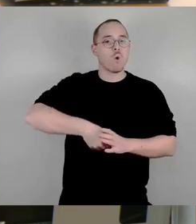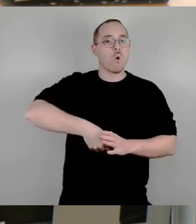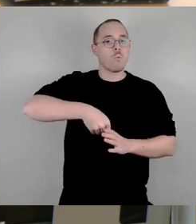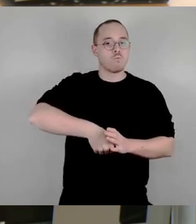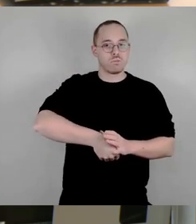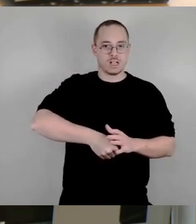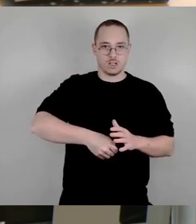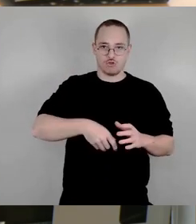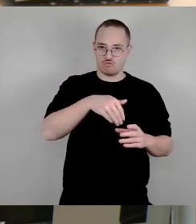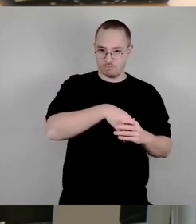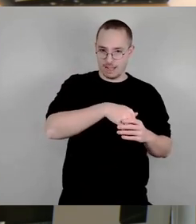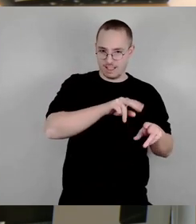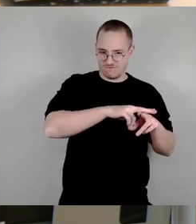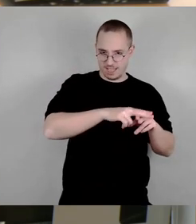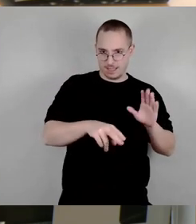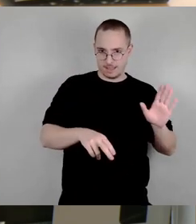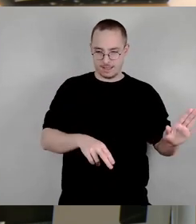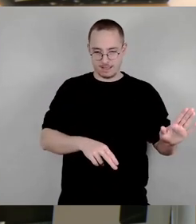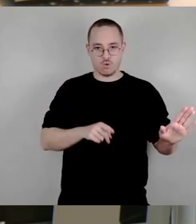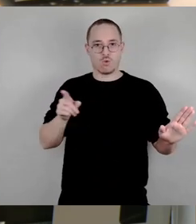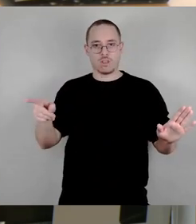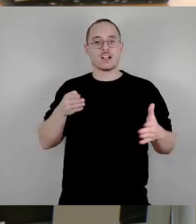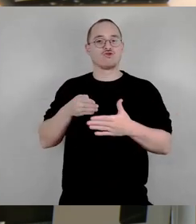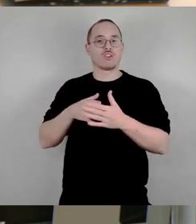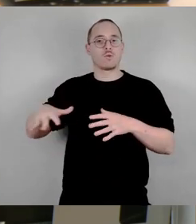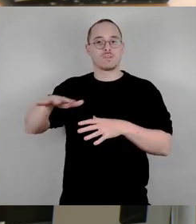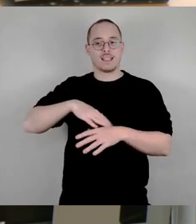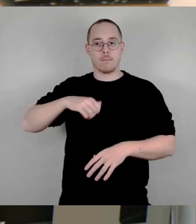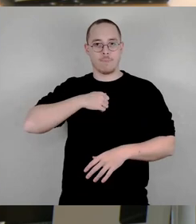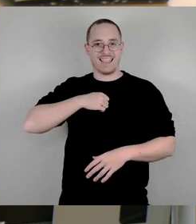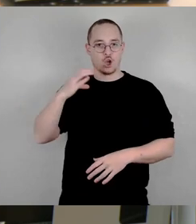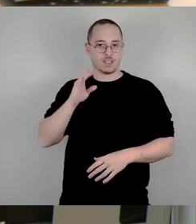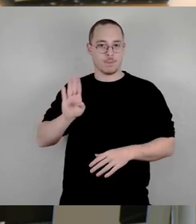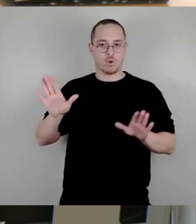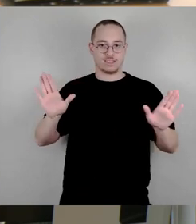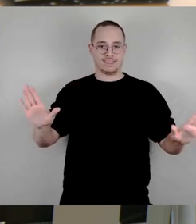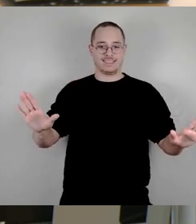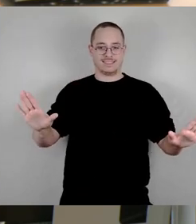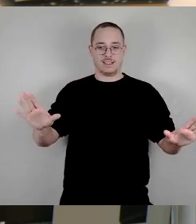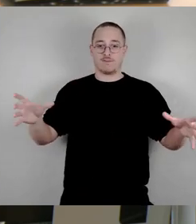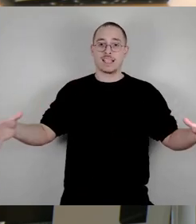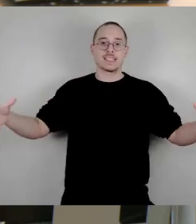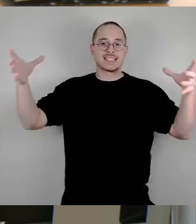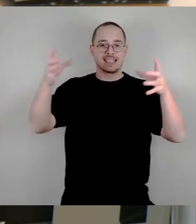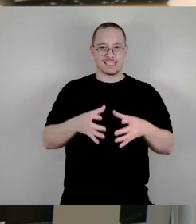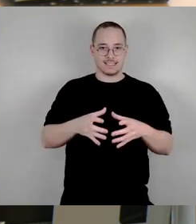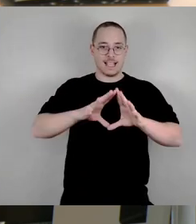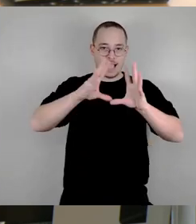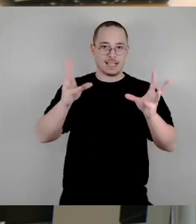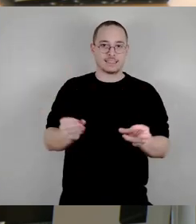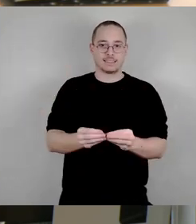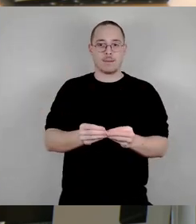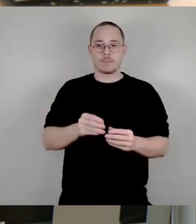Stauseebades Kosse Baude eine Gesamtbetrachtung vorzunehmen und eine Nutzungskonzeption für die